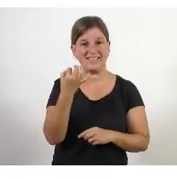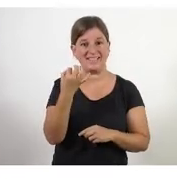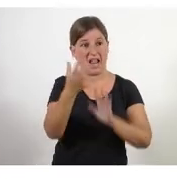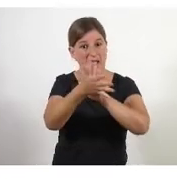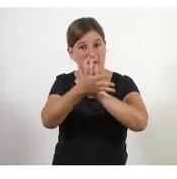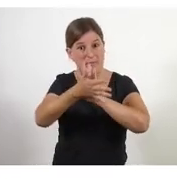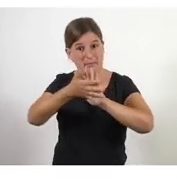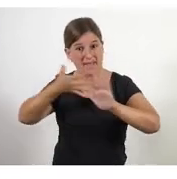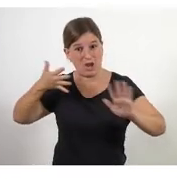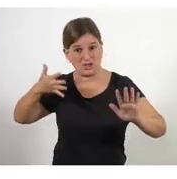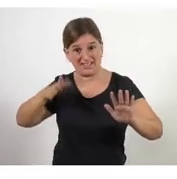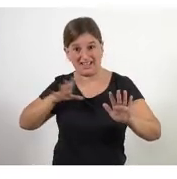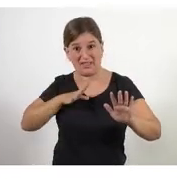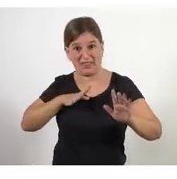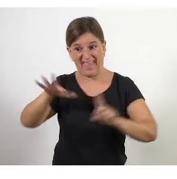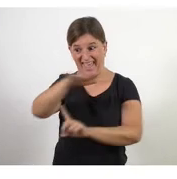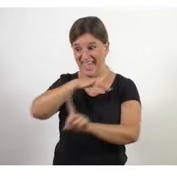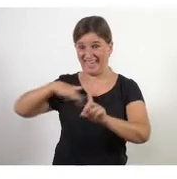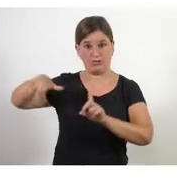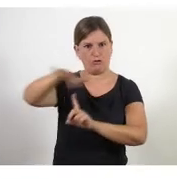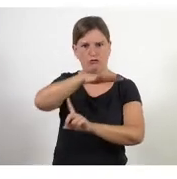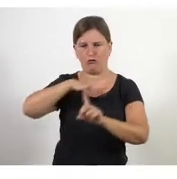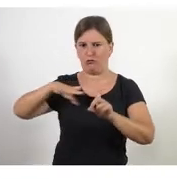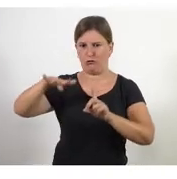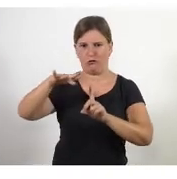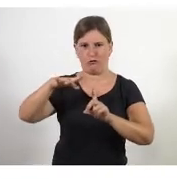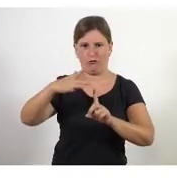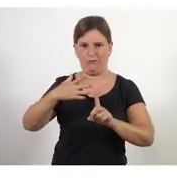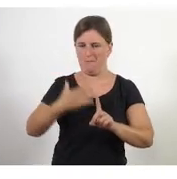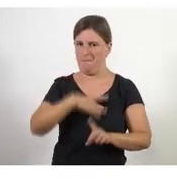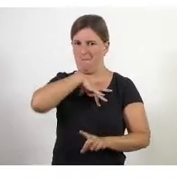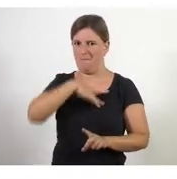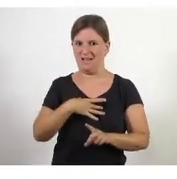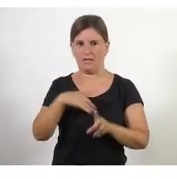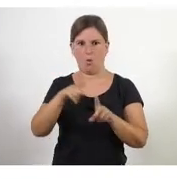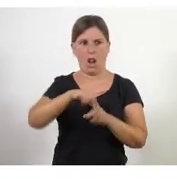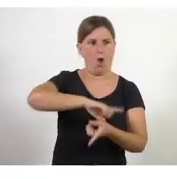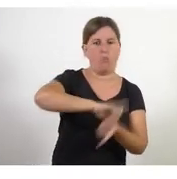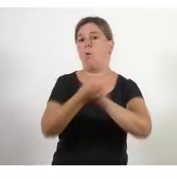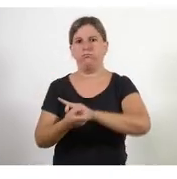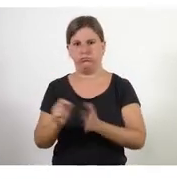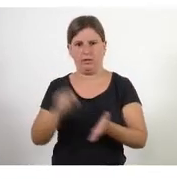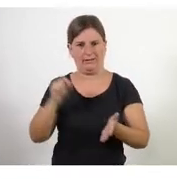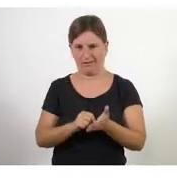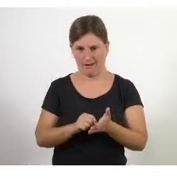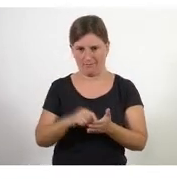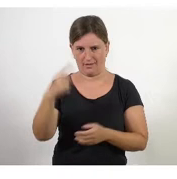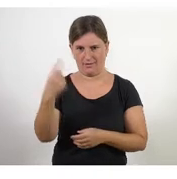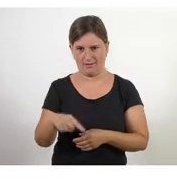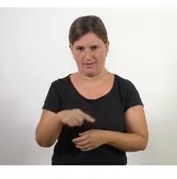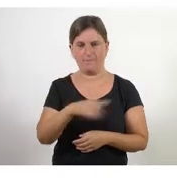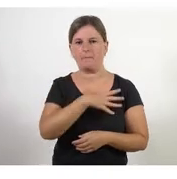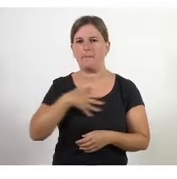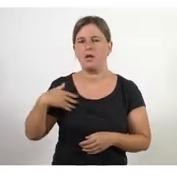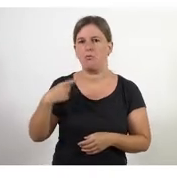de tot l'entorn és molt alta, tot està canviant molt ràpidament. pensa que això implica